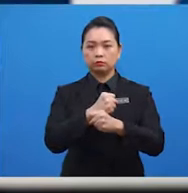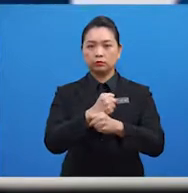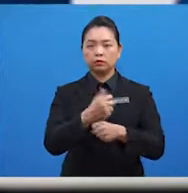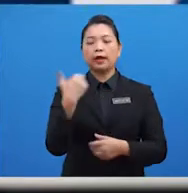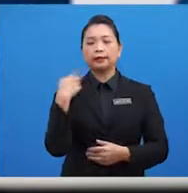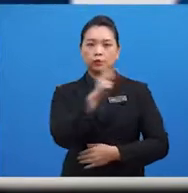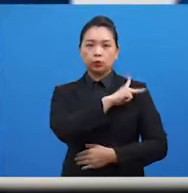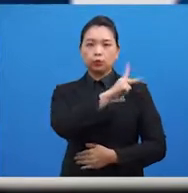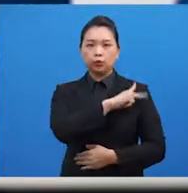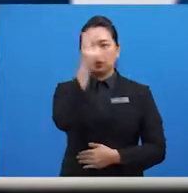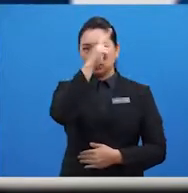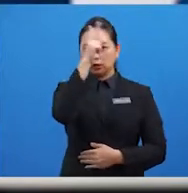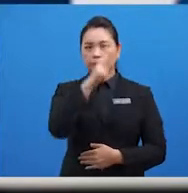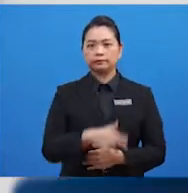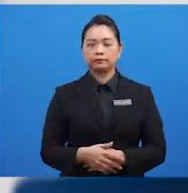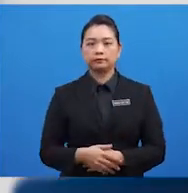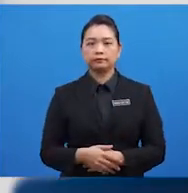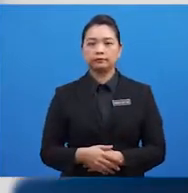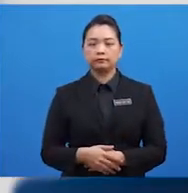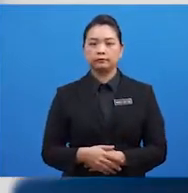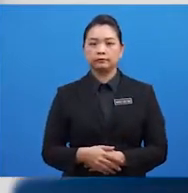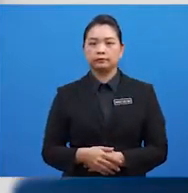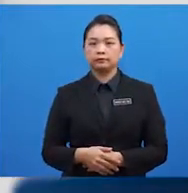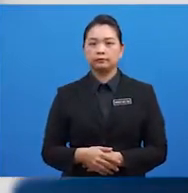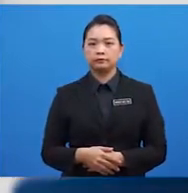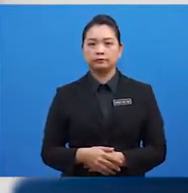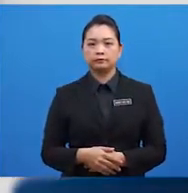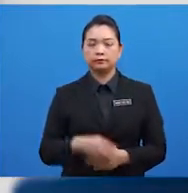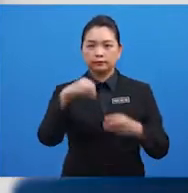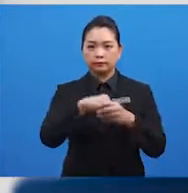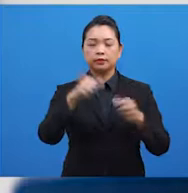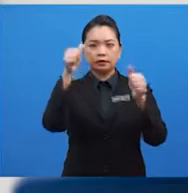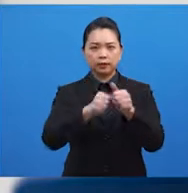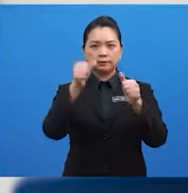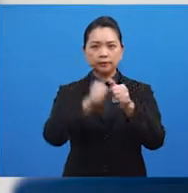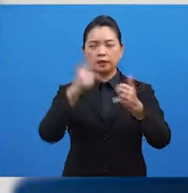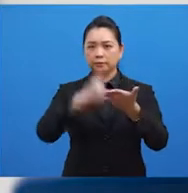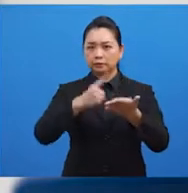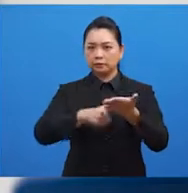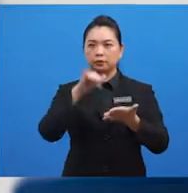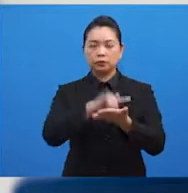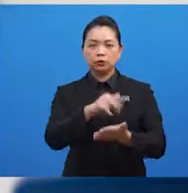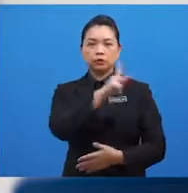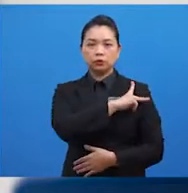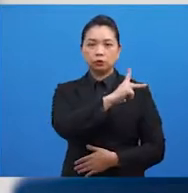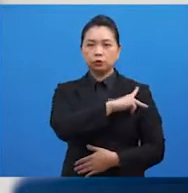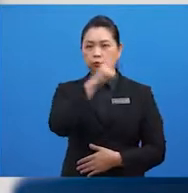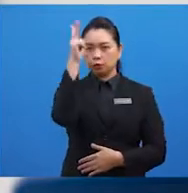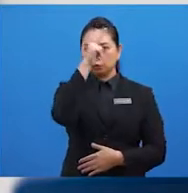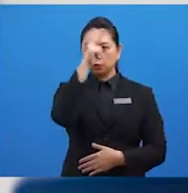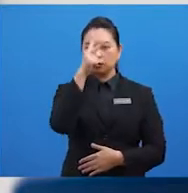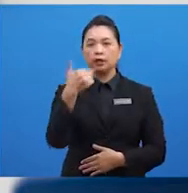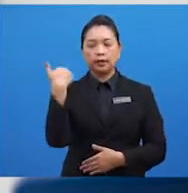ketua-ketua kerajaan. di dalam setiap sidang Kemuncak, ketua-ketua